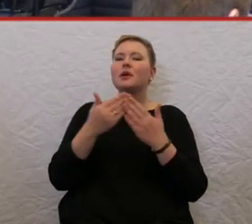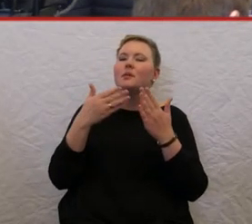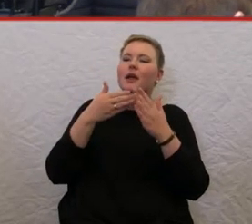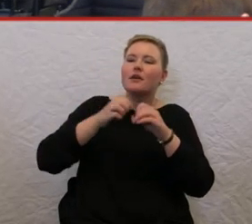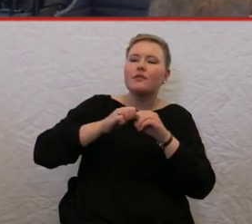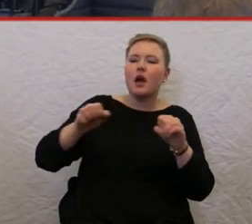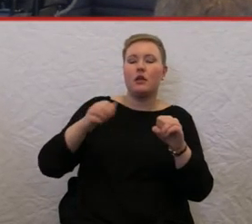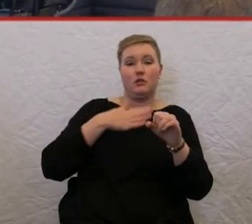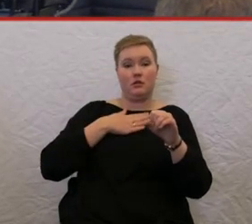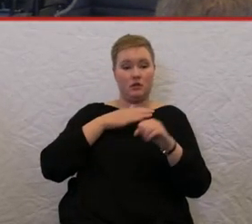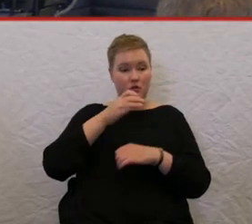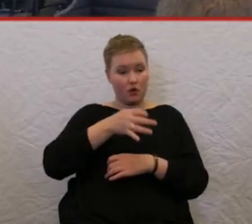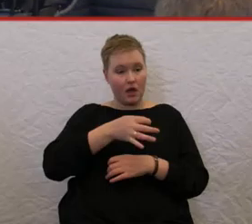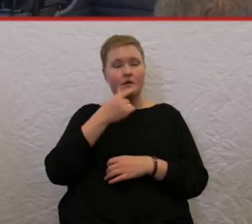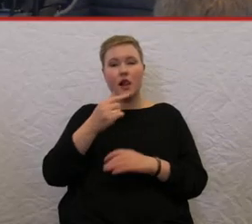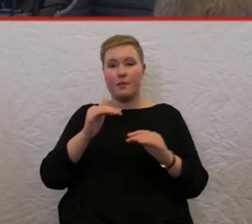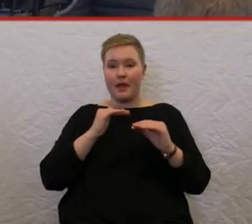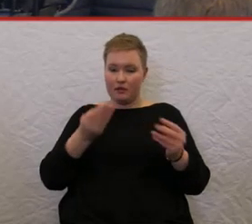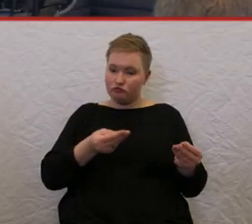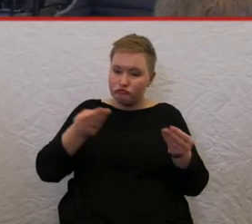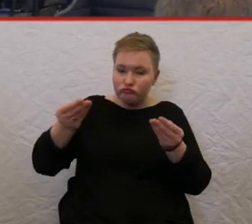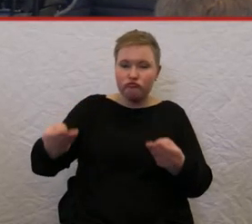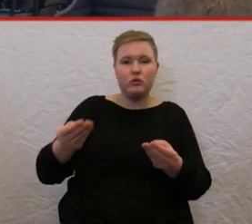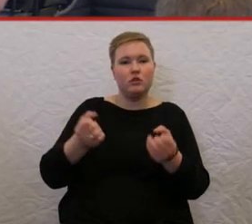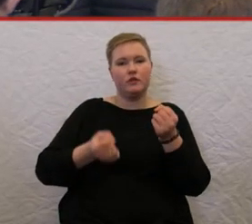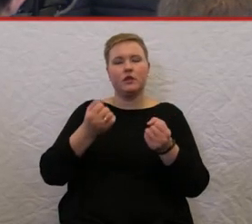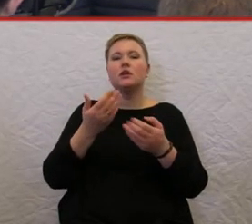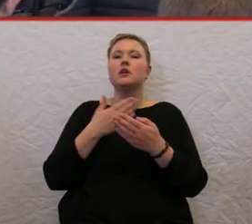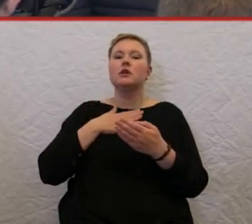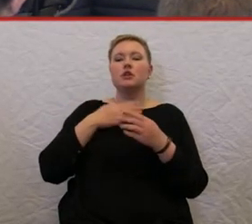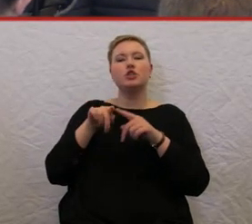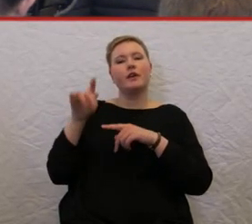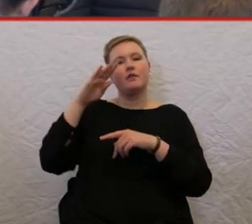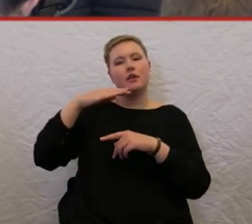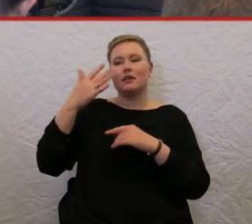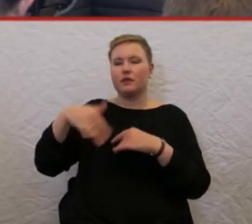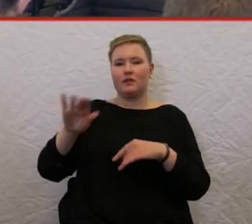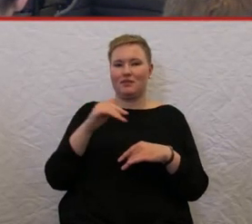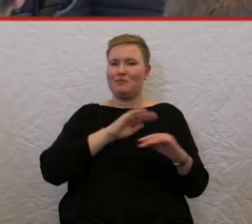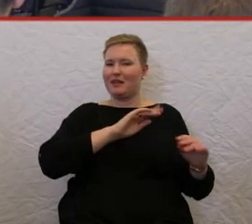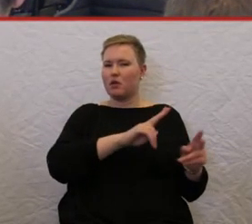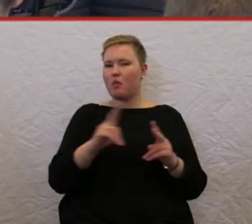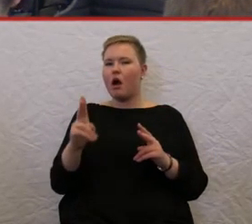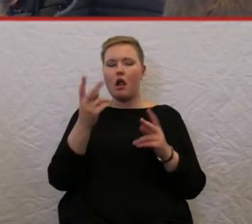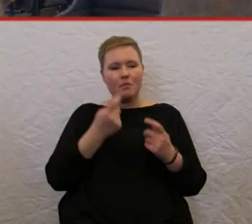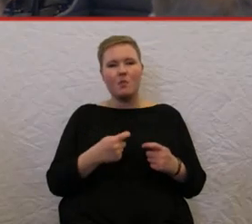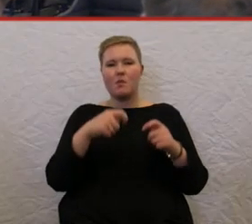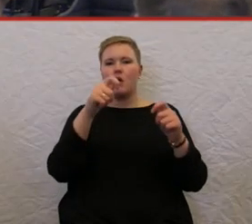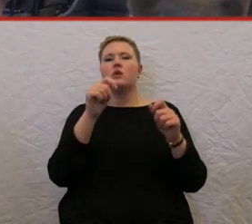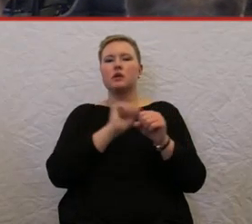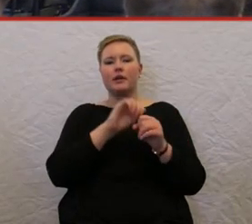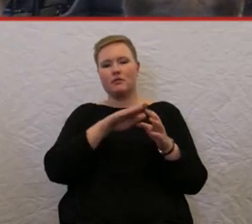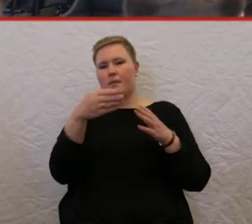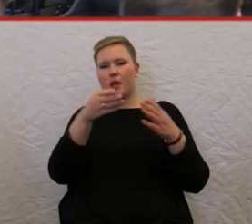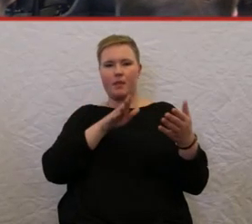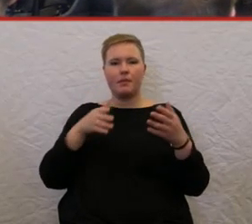um meine Tochter ins Bett zu bringen. Mein Schwiegervater hat netterweise ein Kinderbett umgebaut, wodurch man es aufklappen kann und